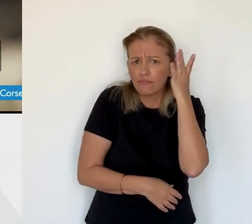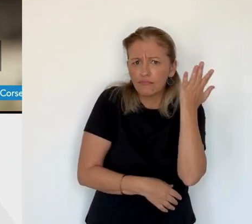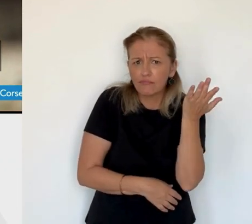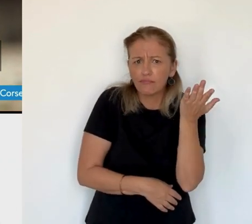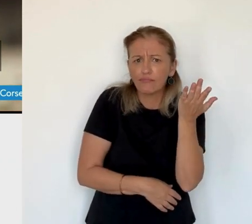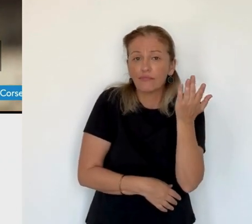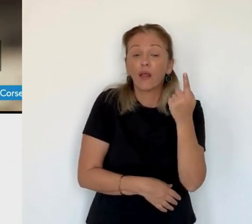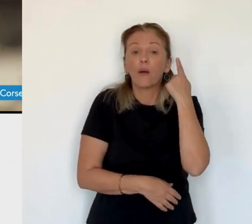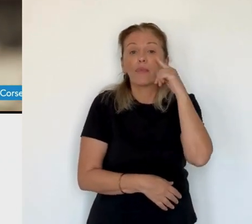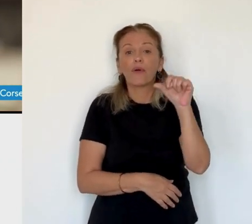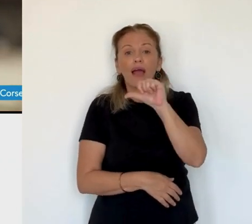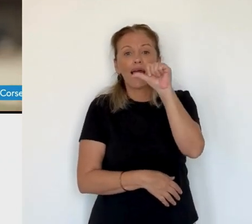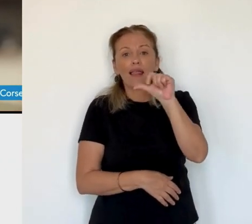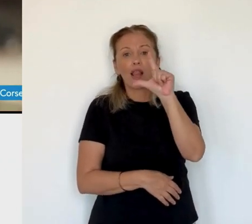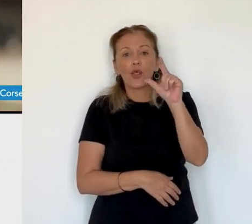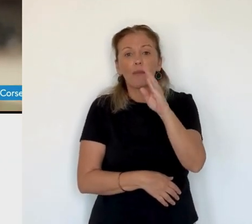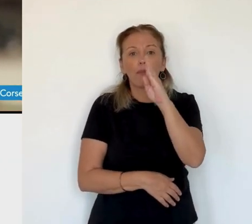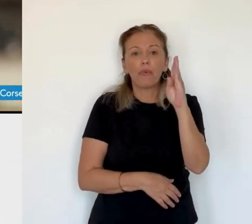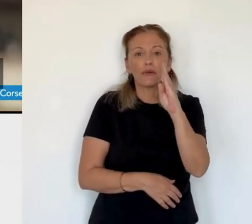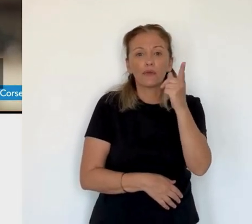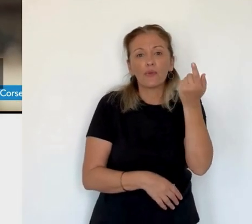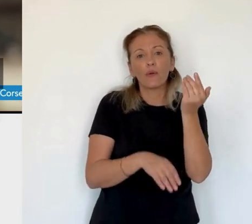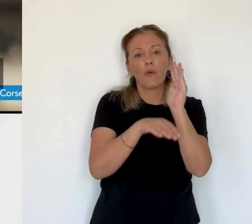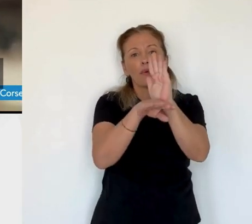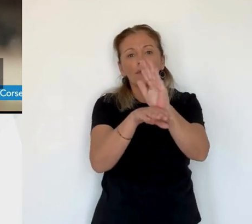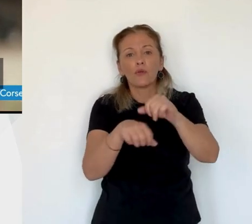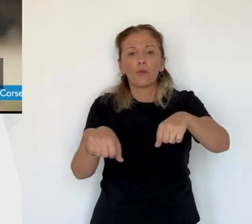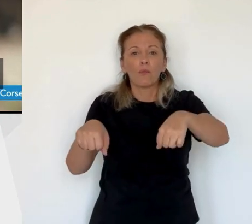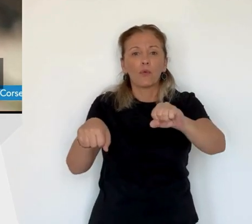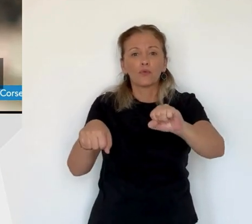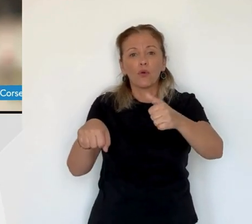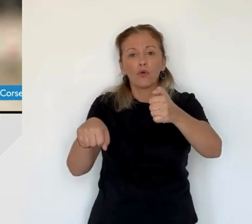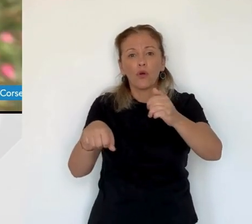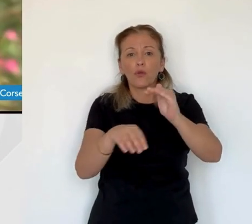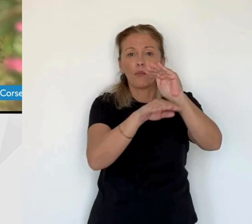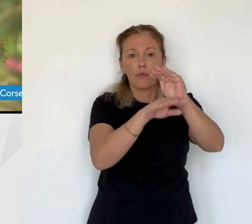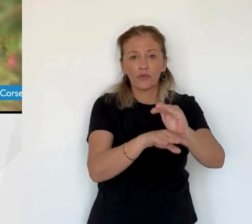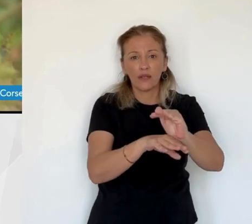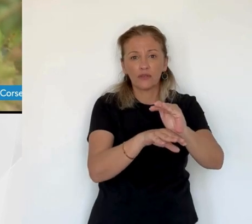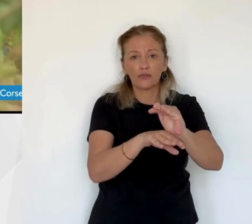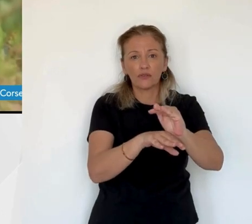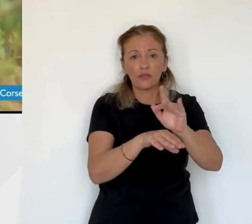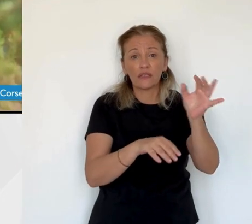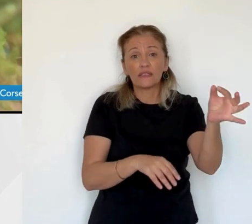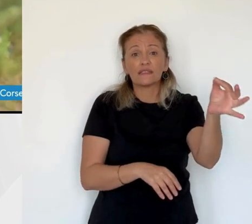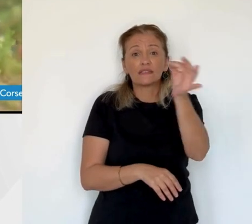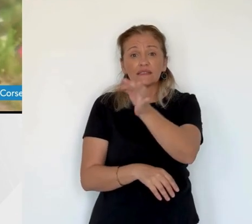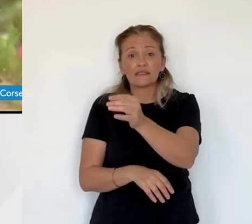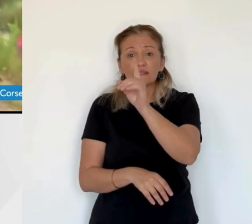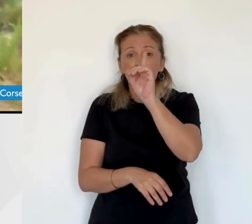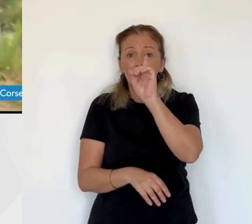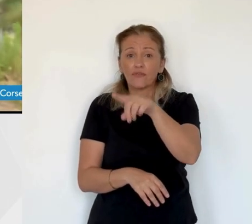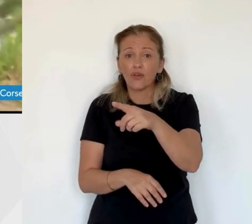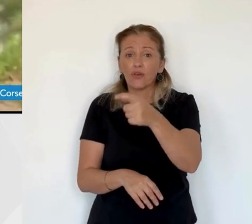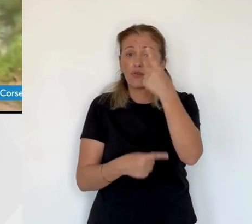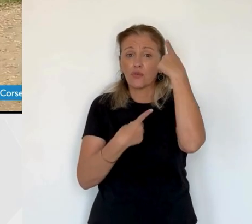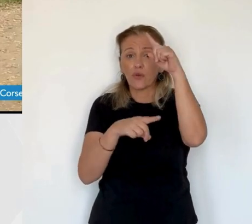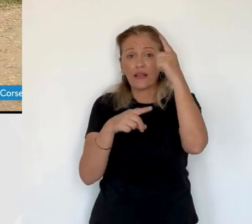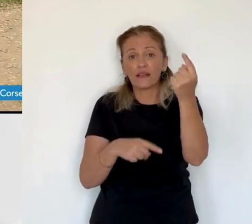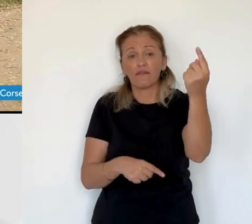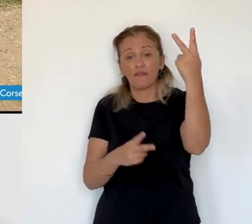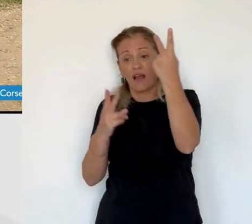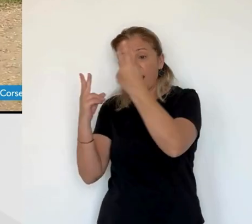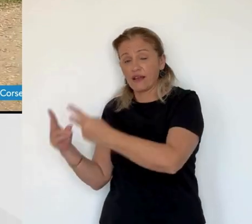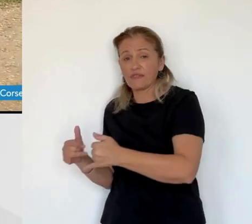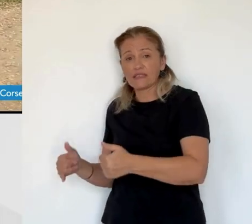sur des routes et vous le voyez. Et on suivait ce bus qui roulait complètement en plein milieu. Pour le représentant des motards Alain Le Batteux, les